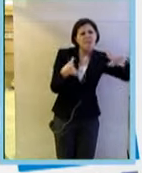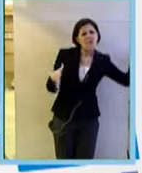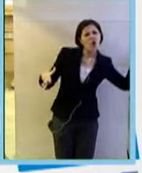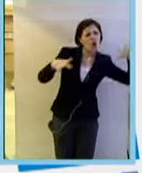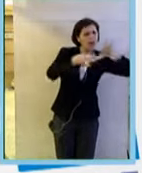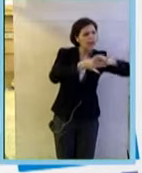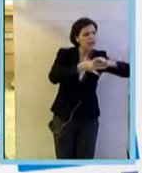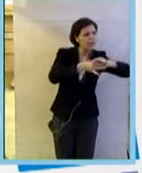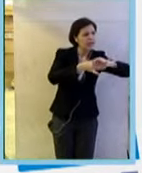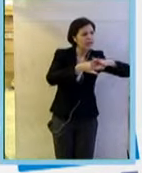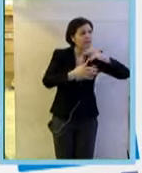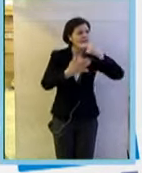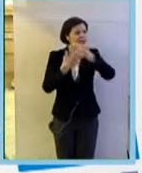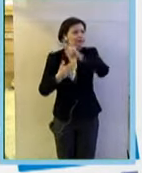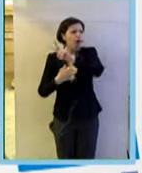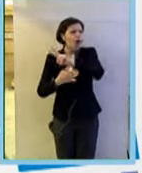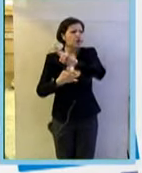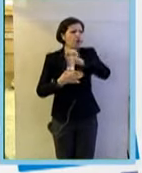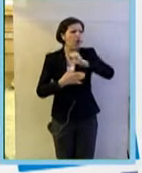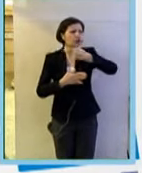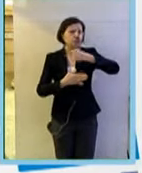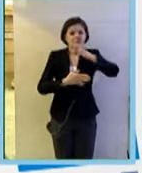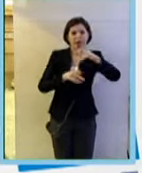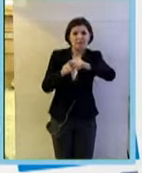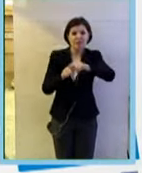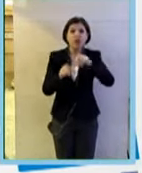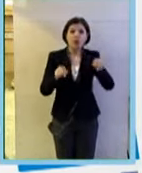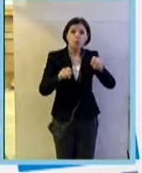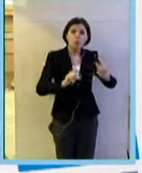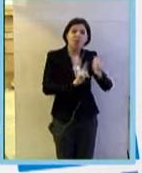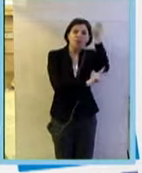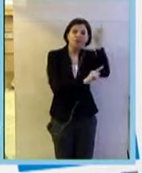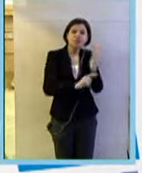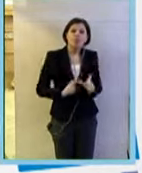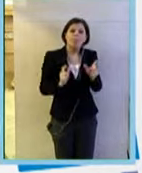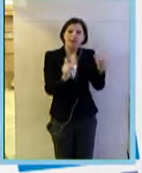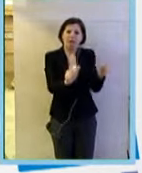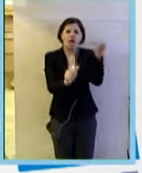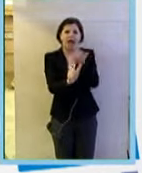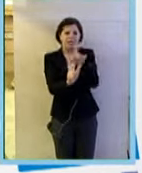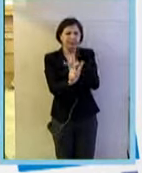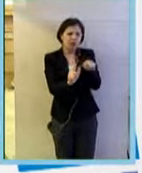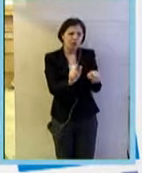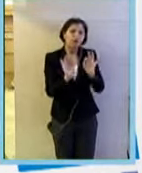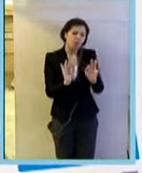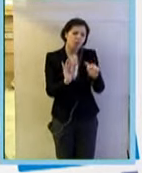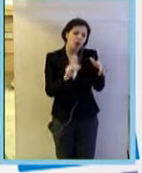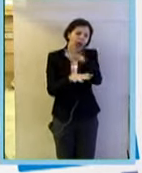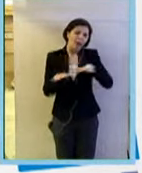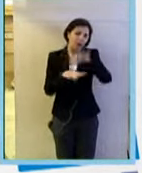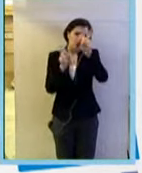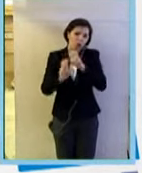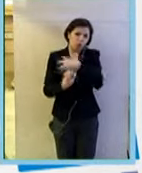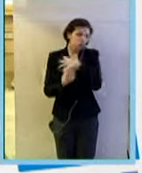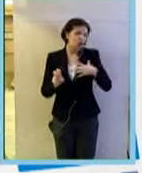e questo l'ha portato a vincere il premio Lasker che è considerato nel campo delle neuroscienze il premio più